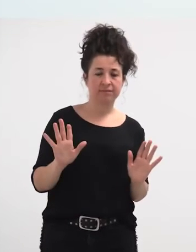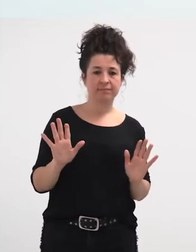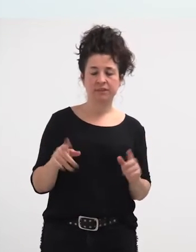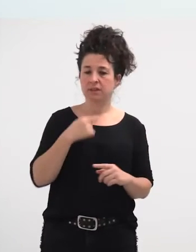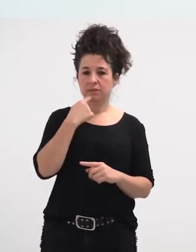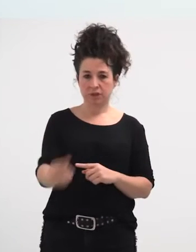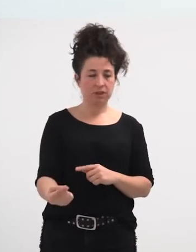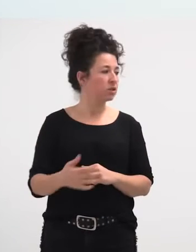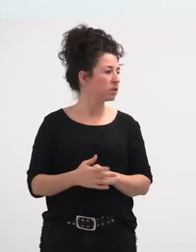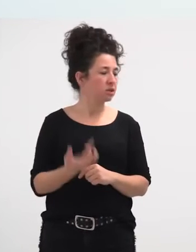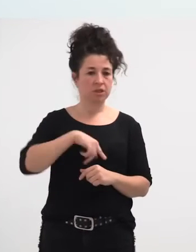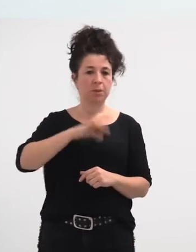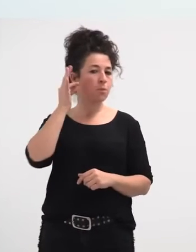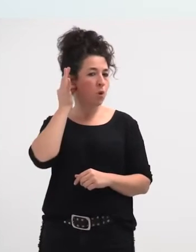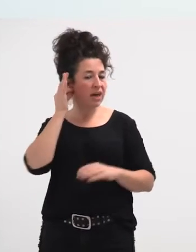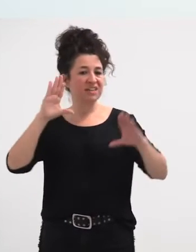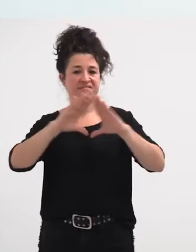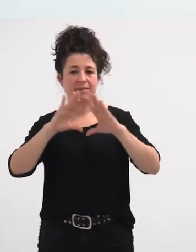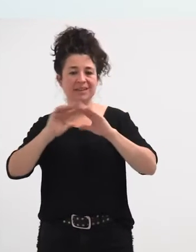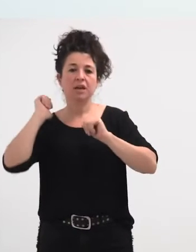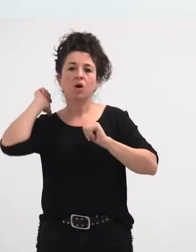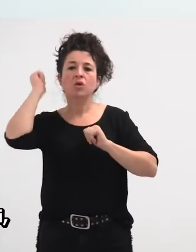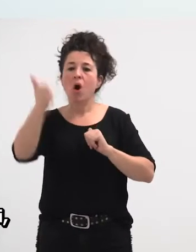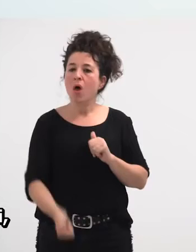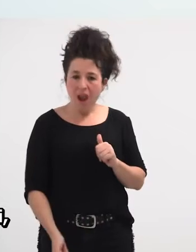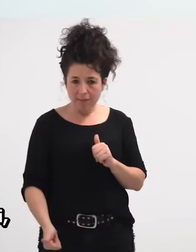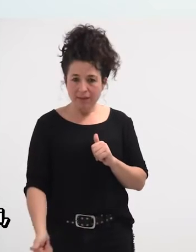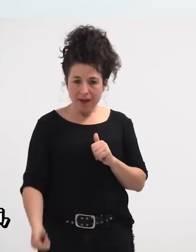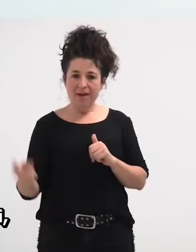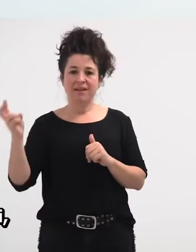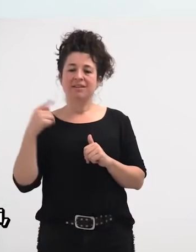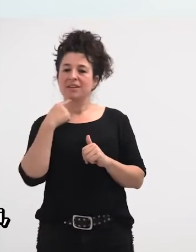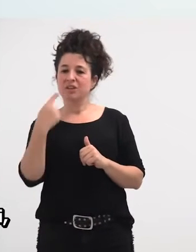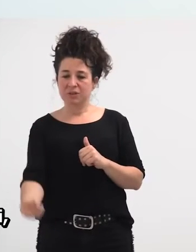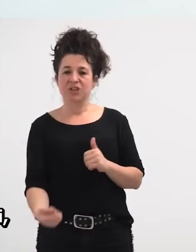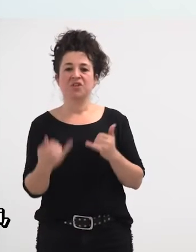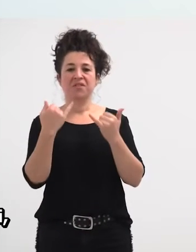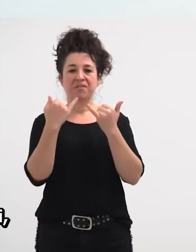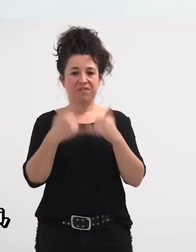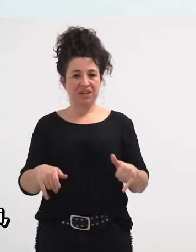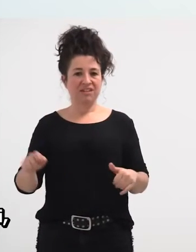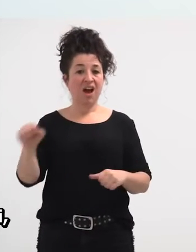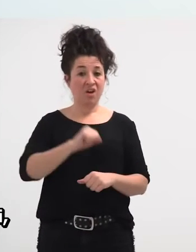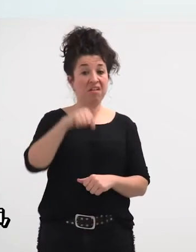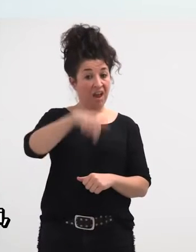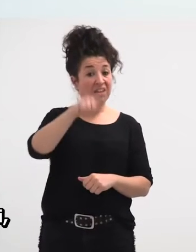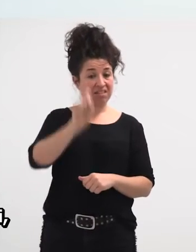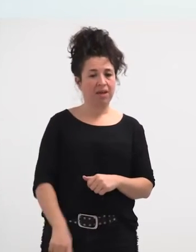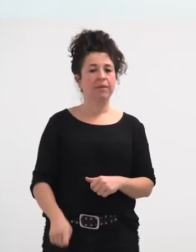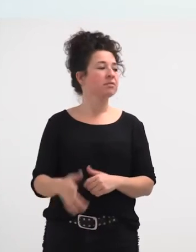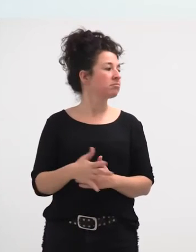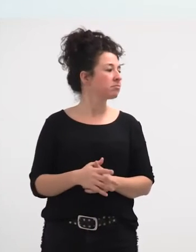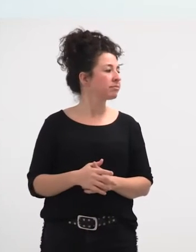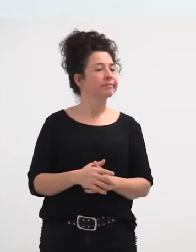eta hoiek izan gara, pues emakumeak eta feministak peti, oza, bueno, zuei esantzi zueten, pues, hemen ere bai, jaia sontxitu nahi